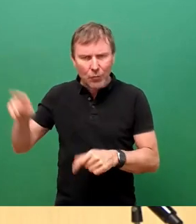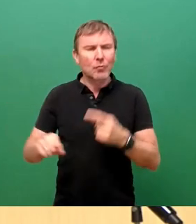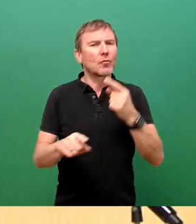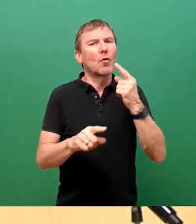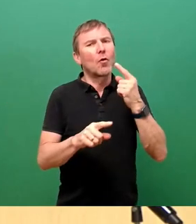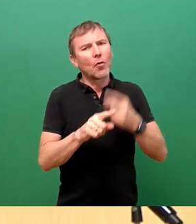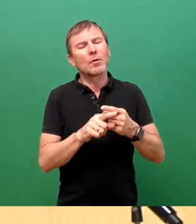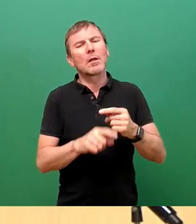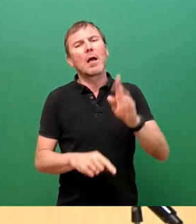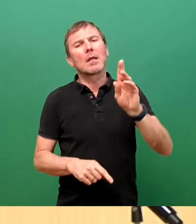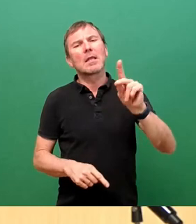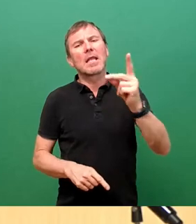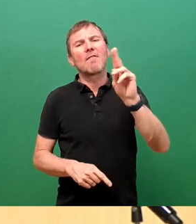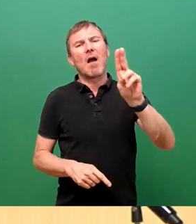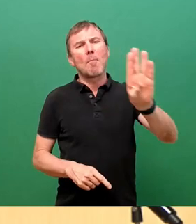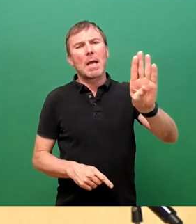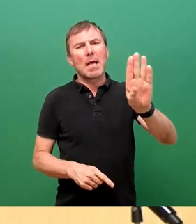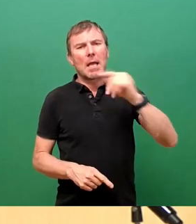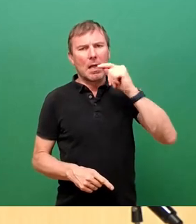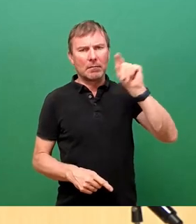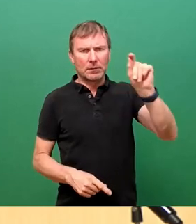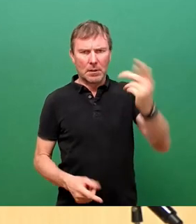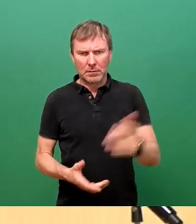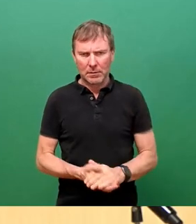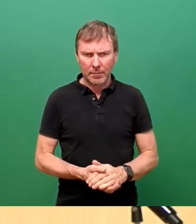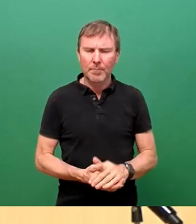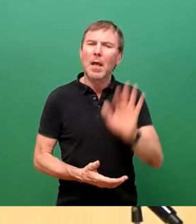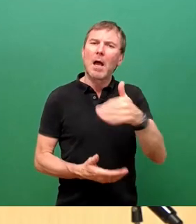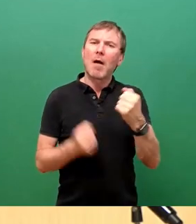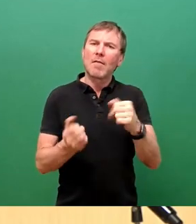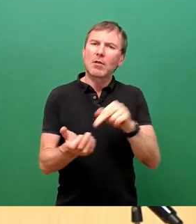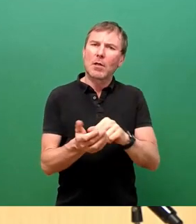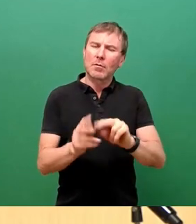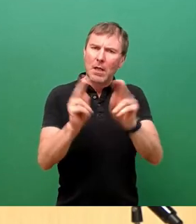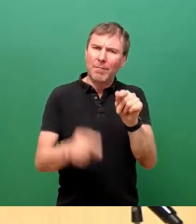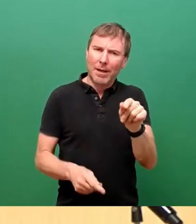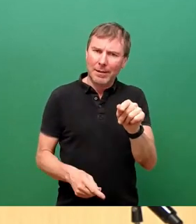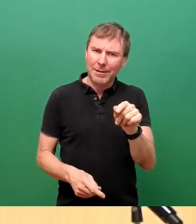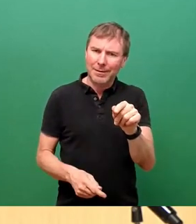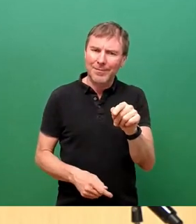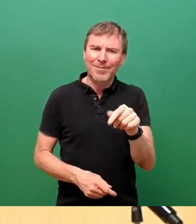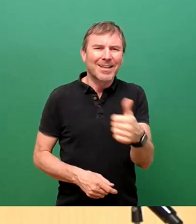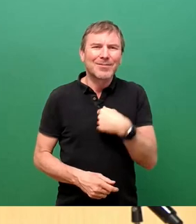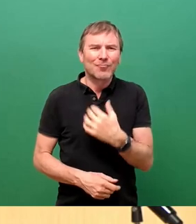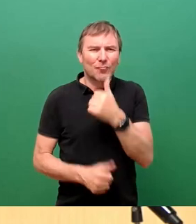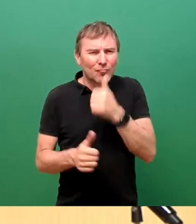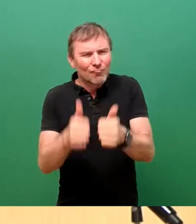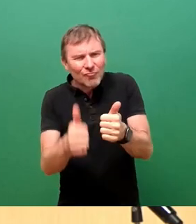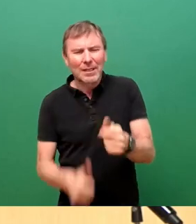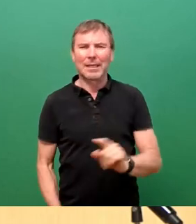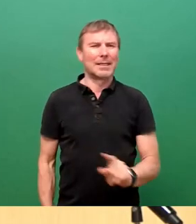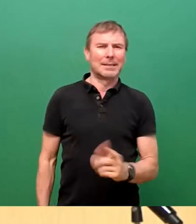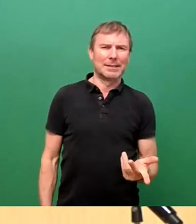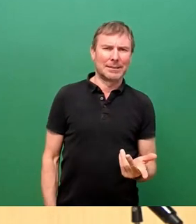DVB sagen. Die zur Planfeststellung vorgelegte Variante ist bekanntermaßen nicht unsere Vorzugsvariante gewesen. Die Mehrheit im